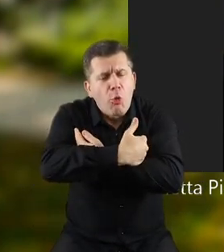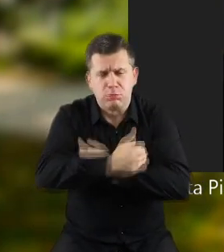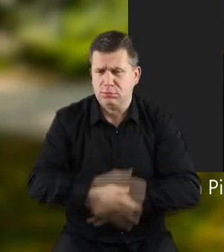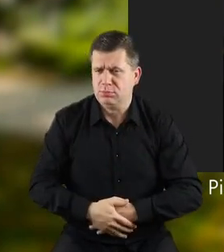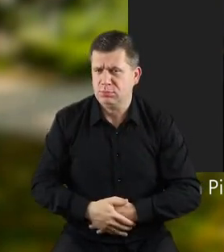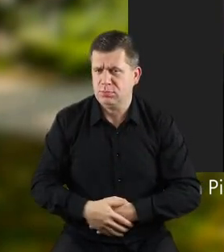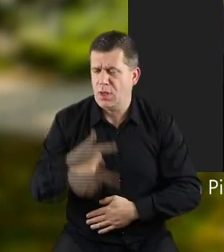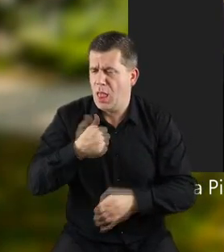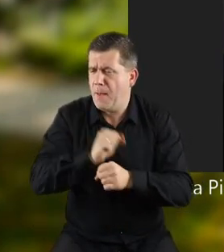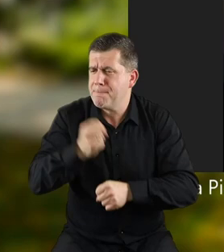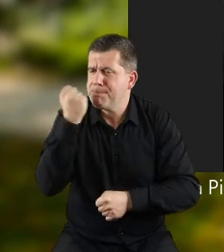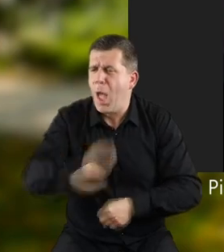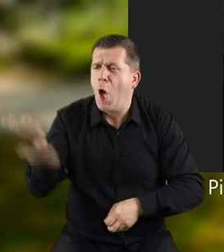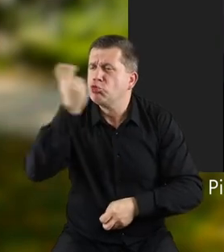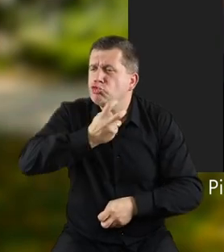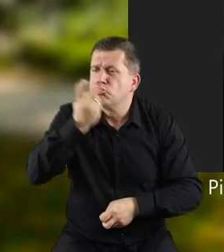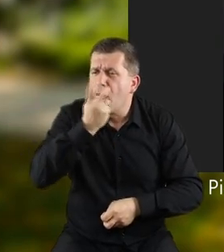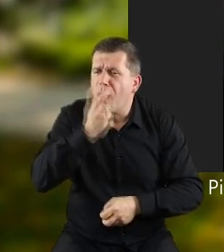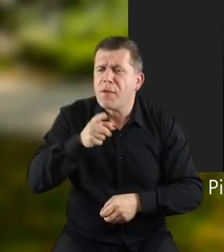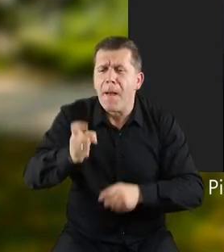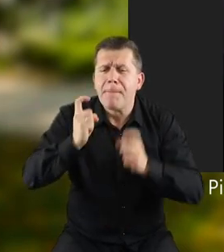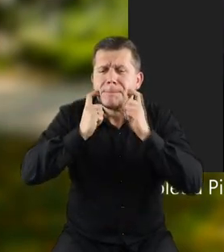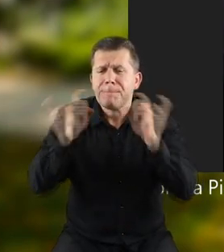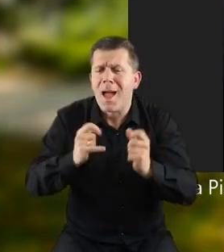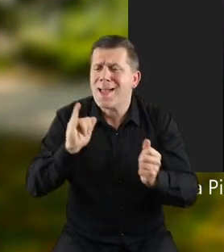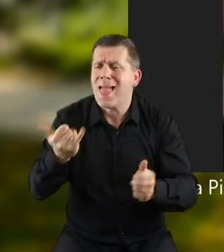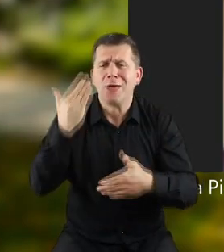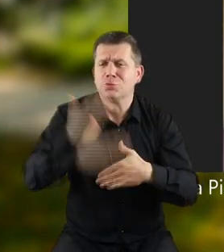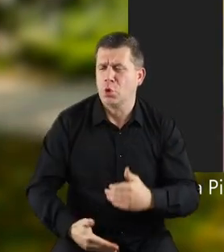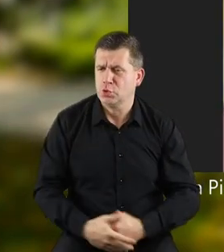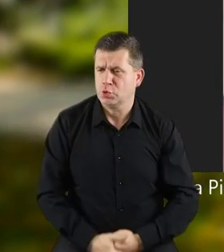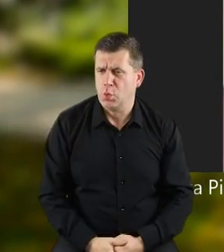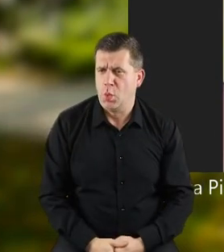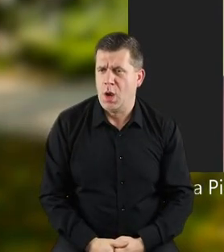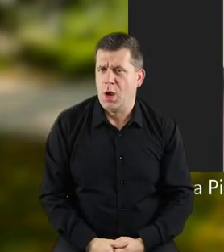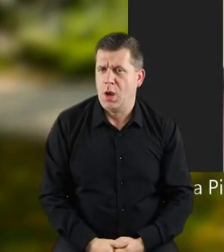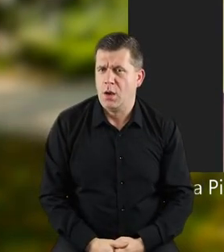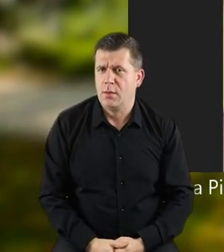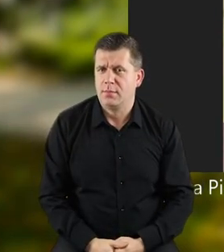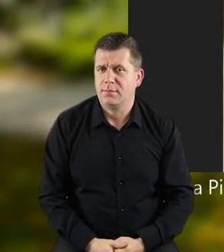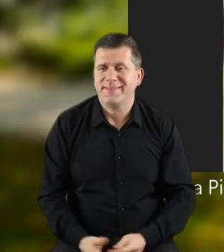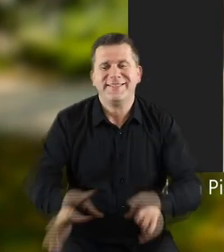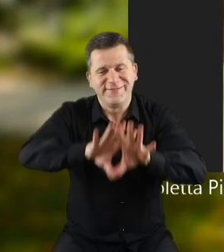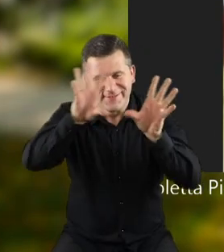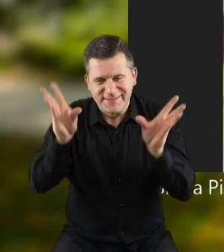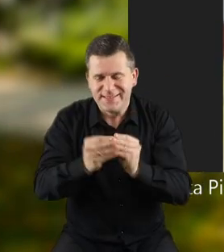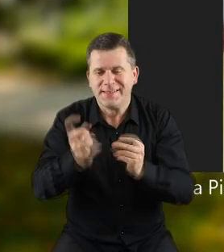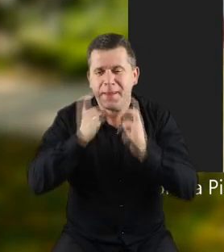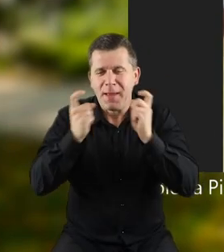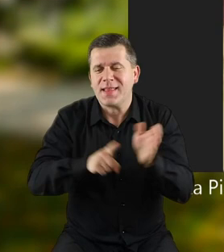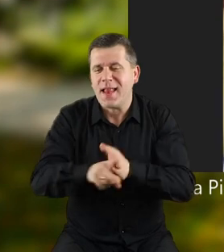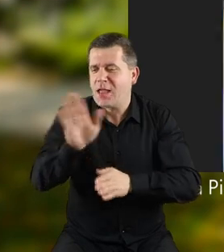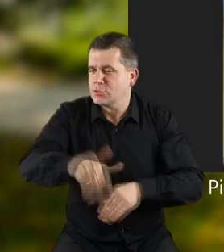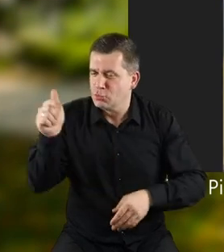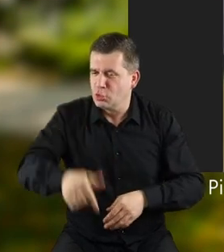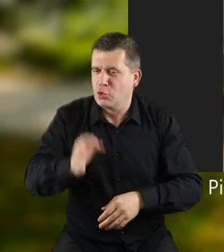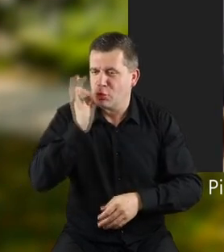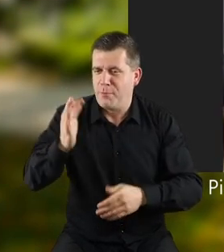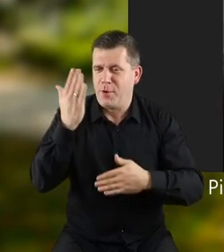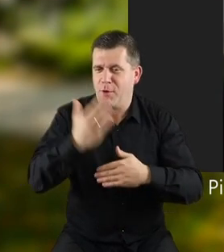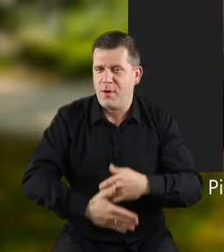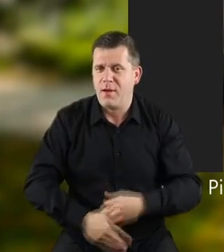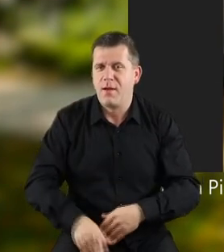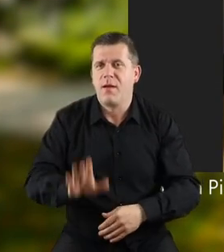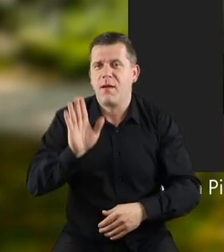i przytulano. Ja jestem bardzo ciekawy, jak ta bajka się skończyła. Słuchajcie, nie, no wszystkie bajki dla dzieci muszą się dobrze